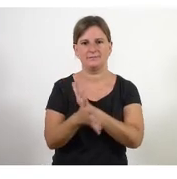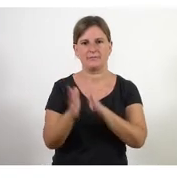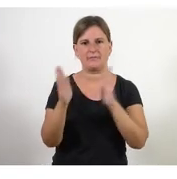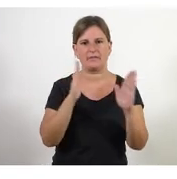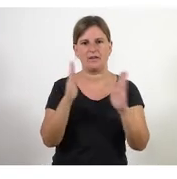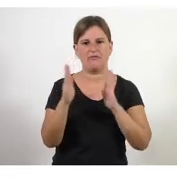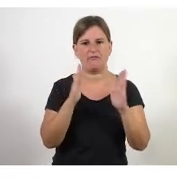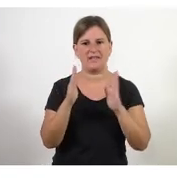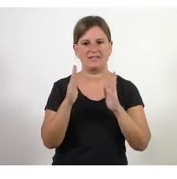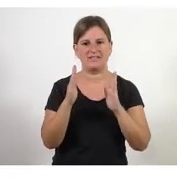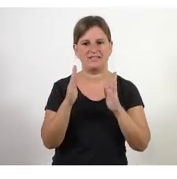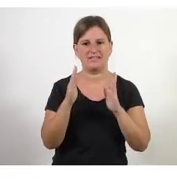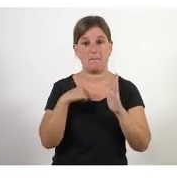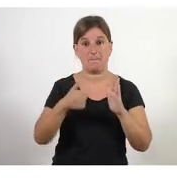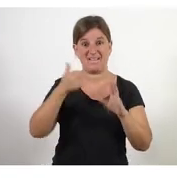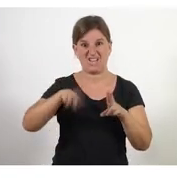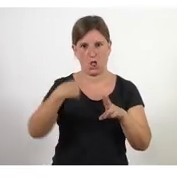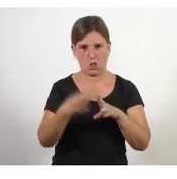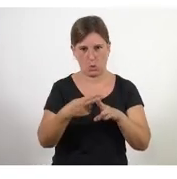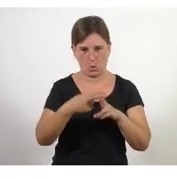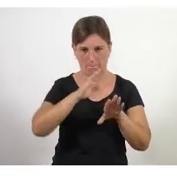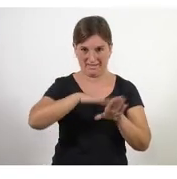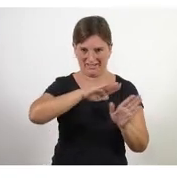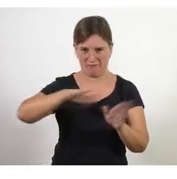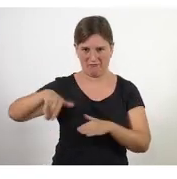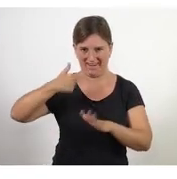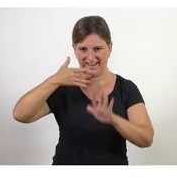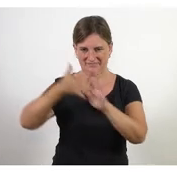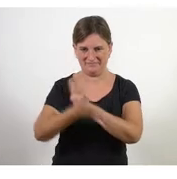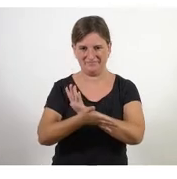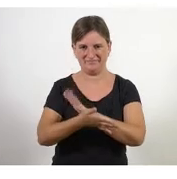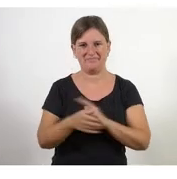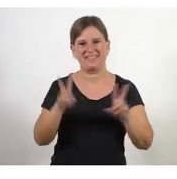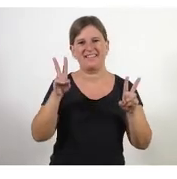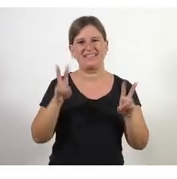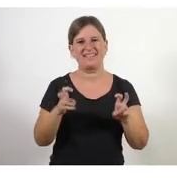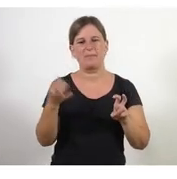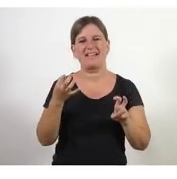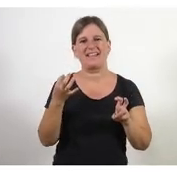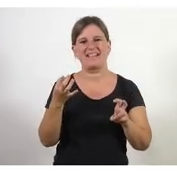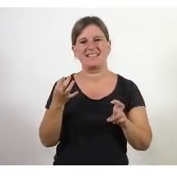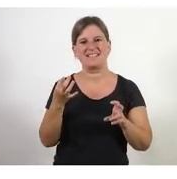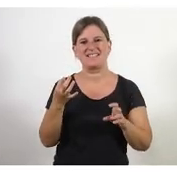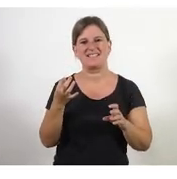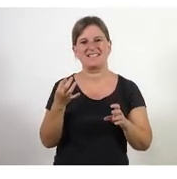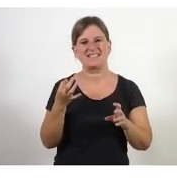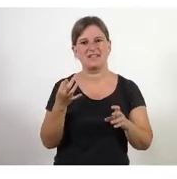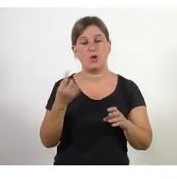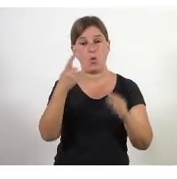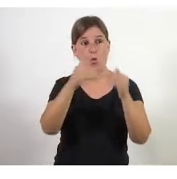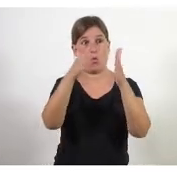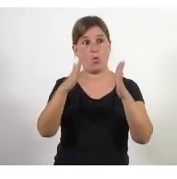he deixat el més dur pel final i dic el més dur des d'un punt de vista de les resistències que pot tindre una